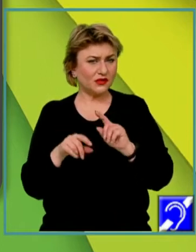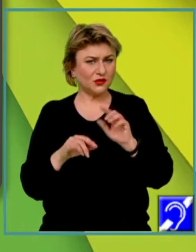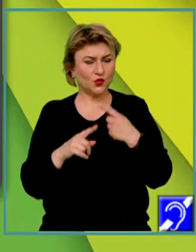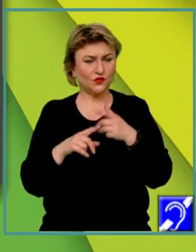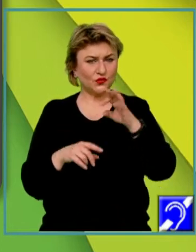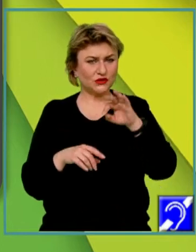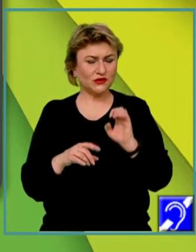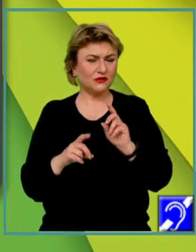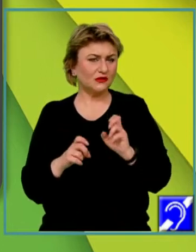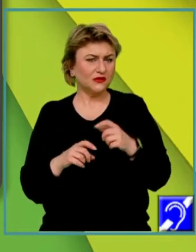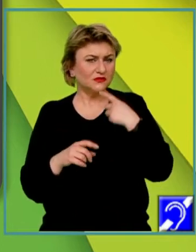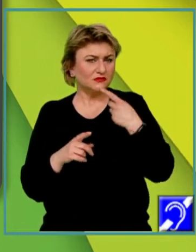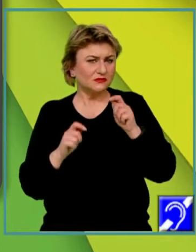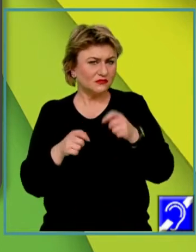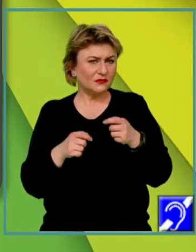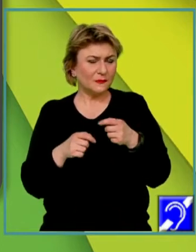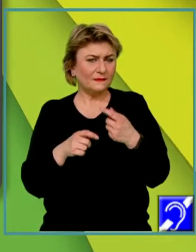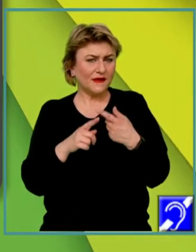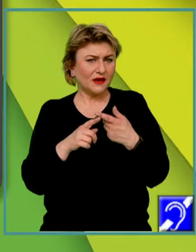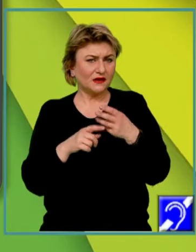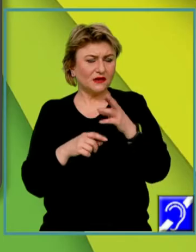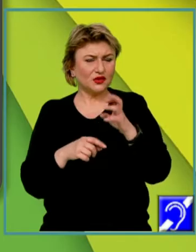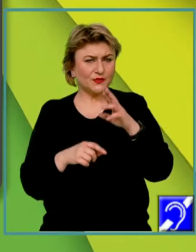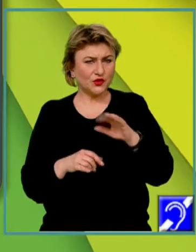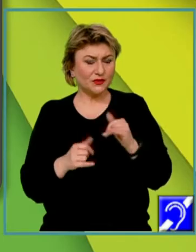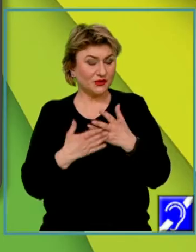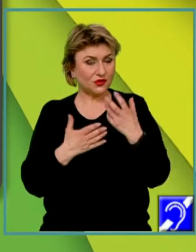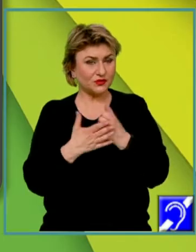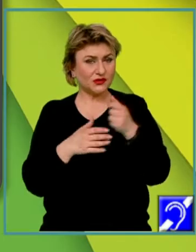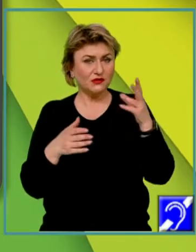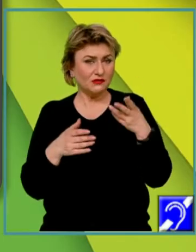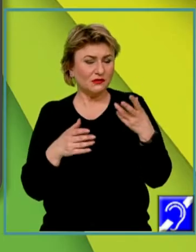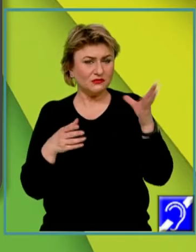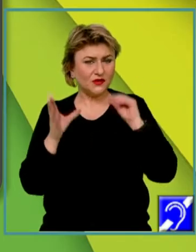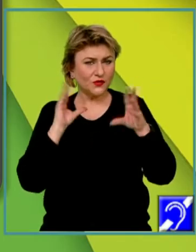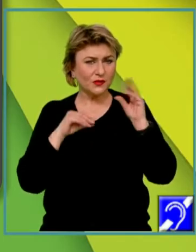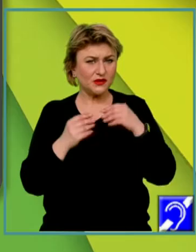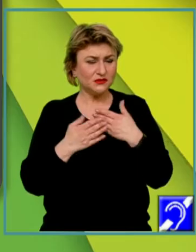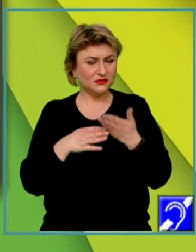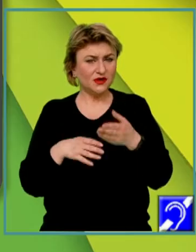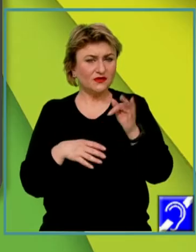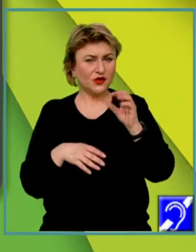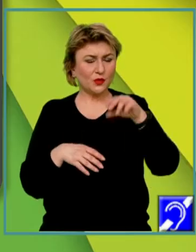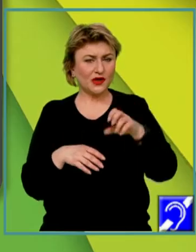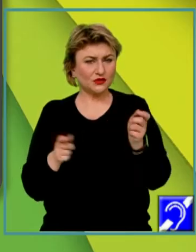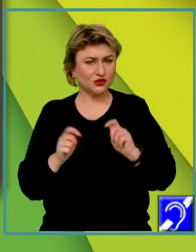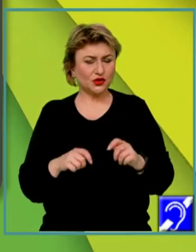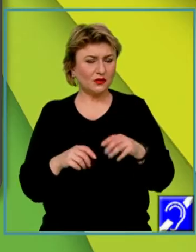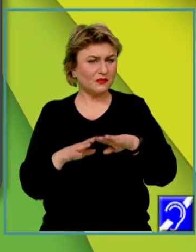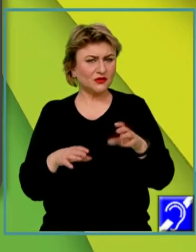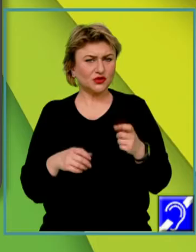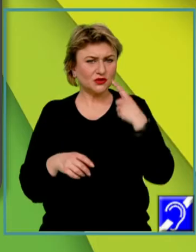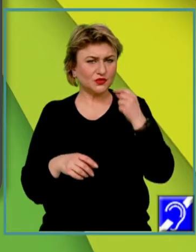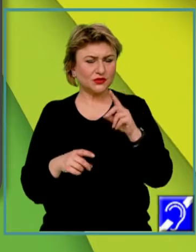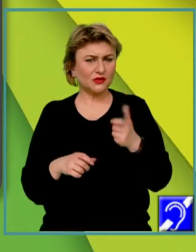funcție de stimul în raport cu ipotezele cercetării, pentru a obține informații despre fenomene sociale pe baza unor răspunsuri